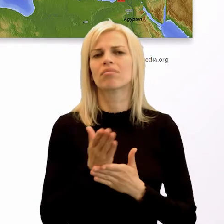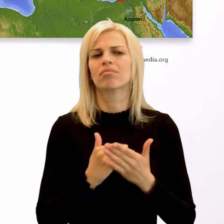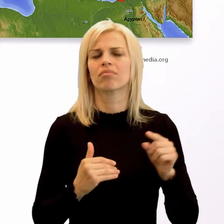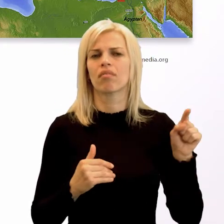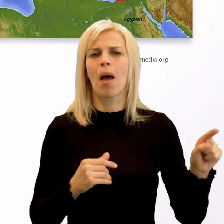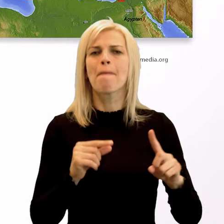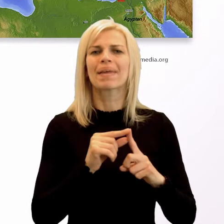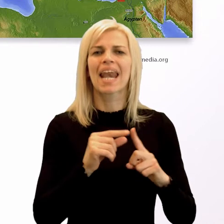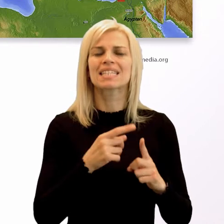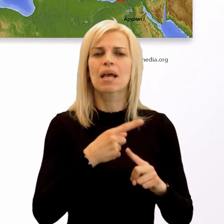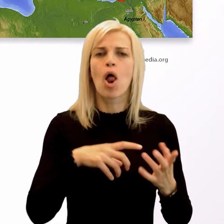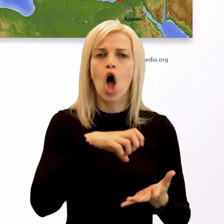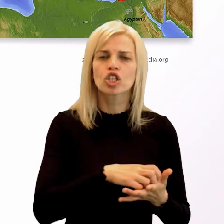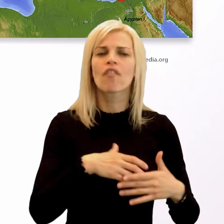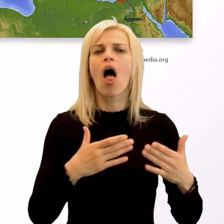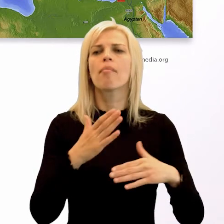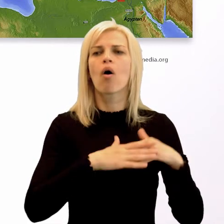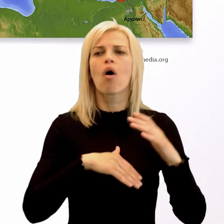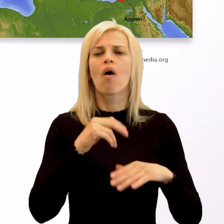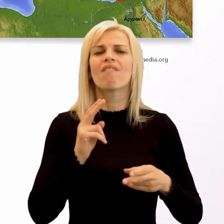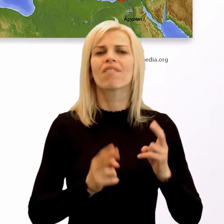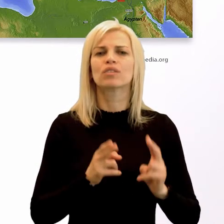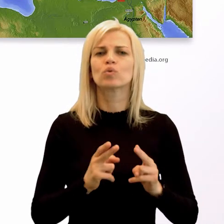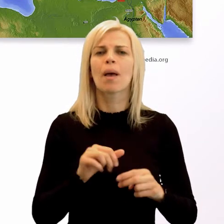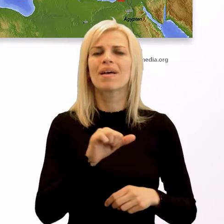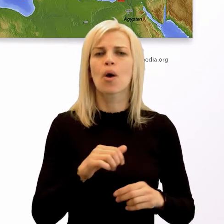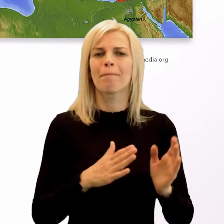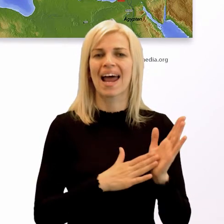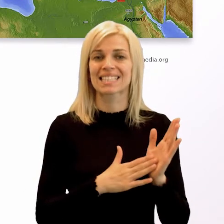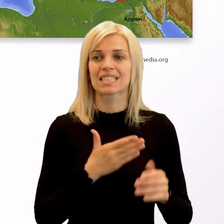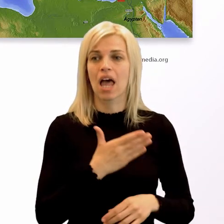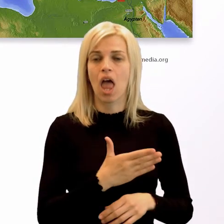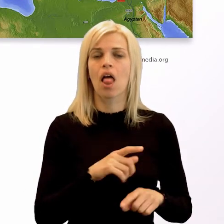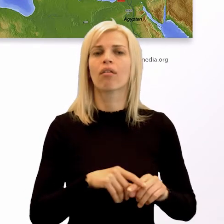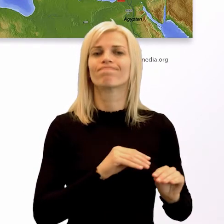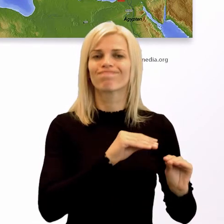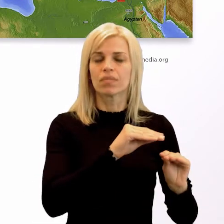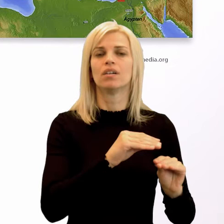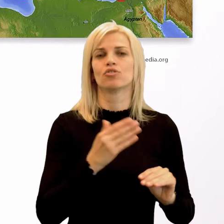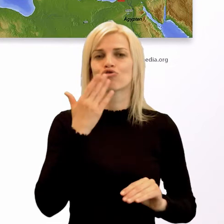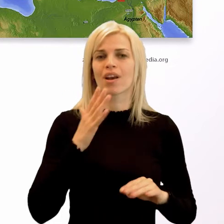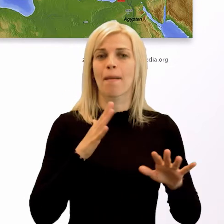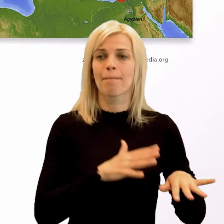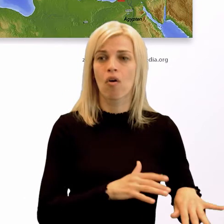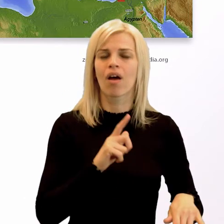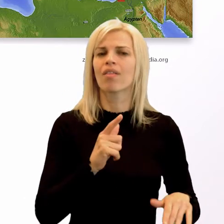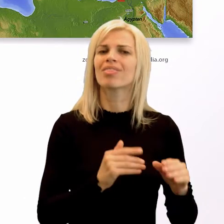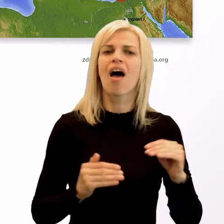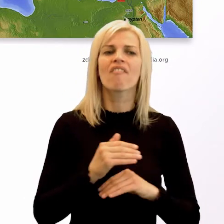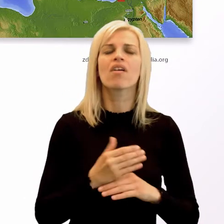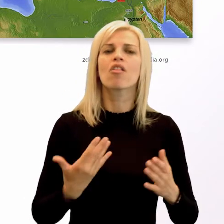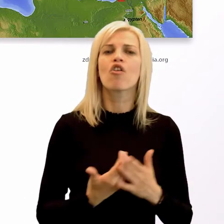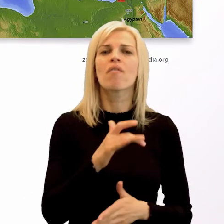napríklad postavili francúzské mesto Marseille. Doplavili sa do Čierneho mora, ale najviac nových miest, kolónii,